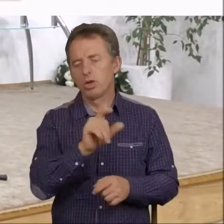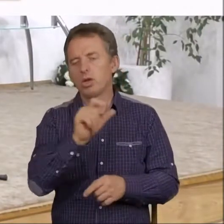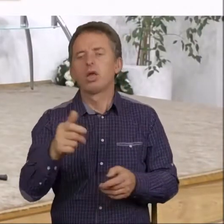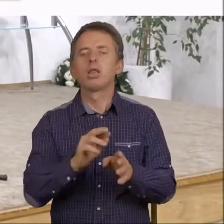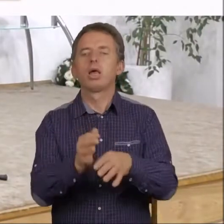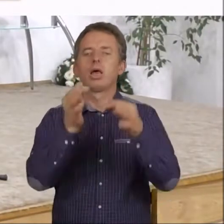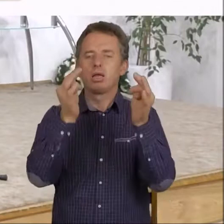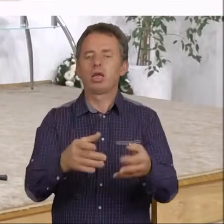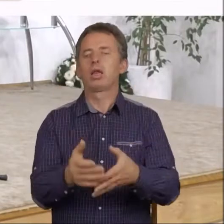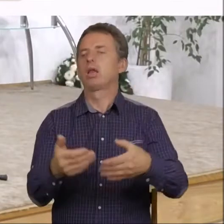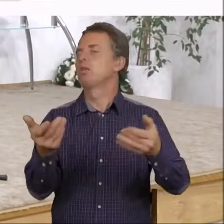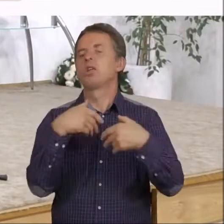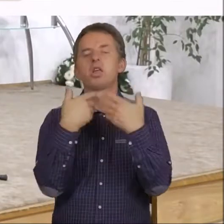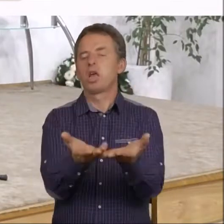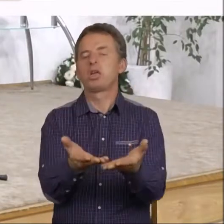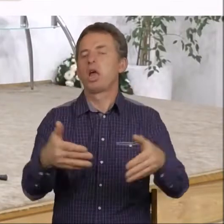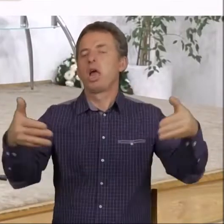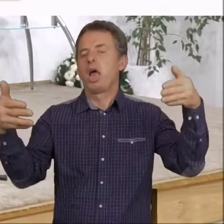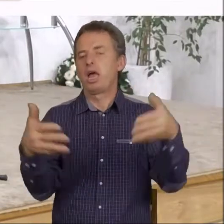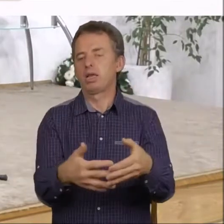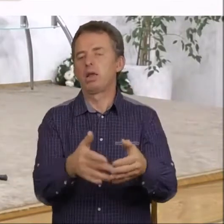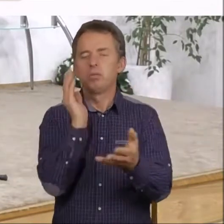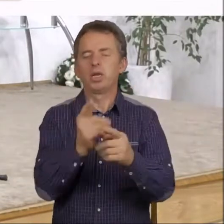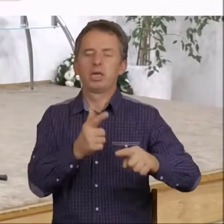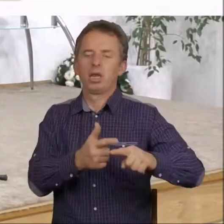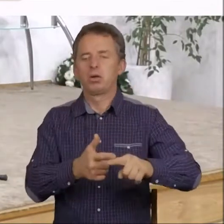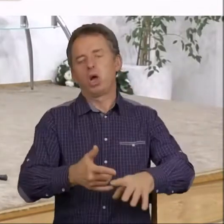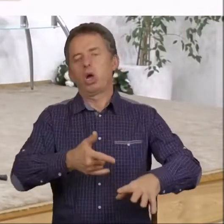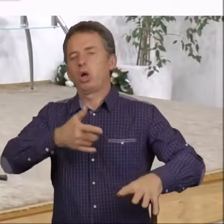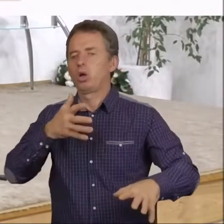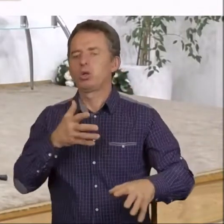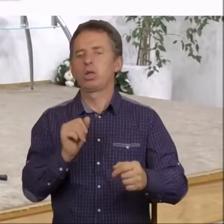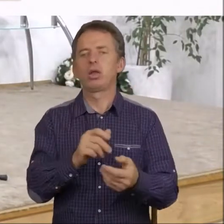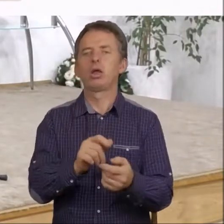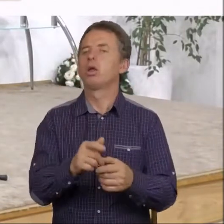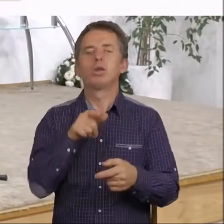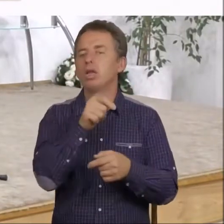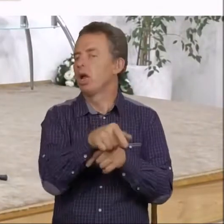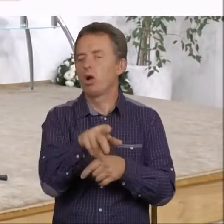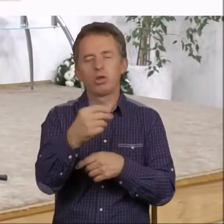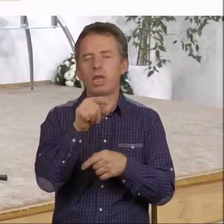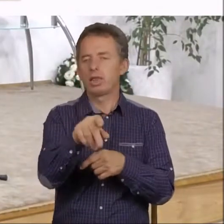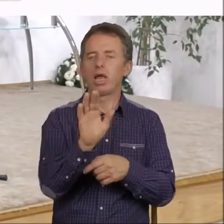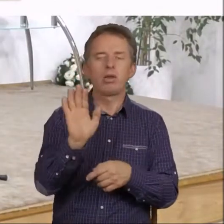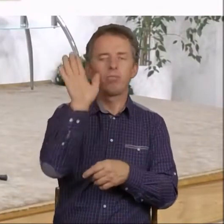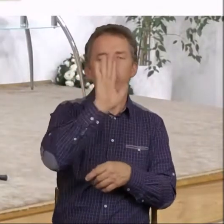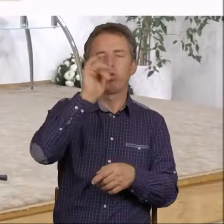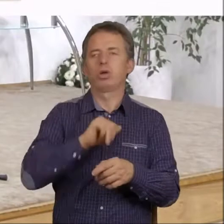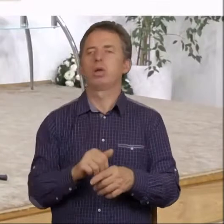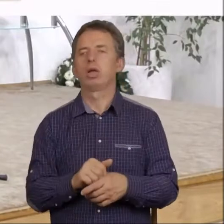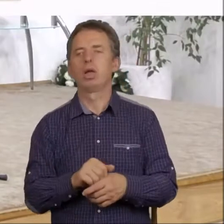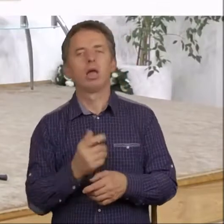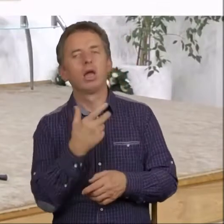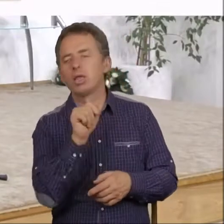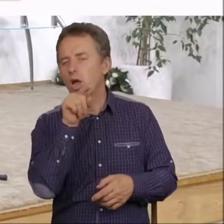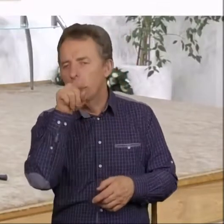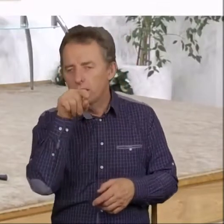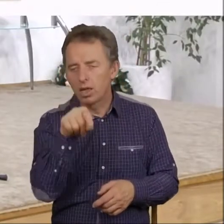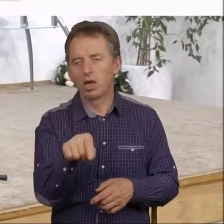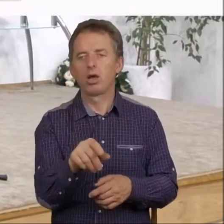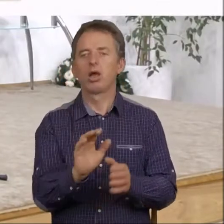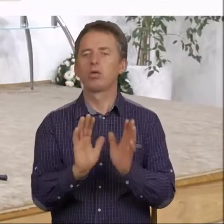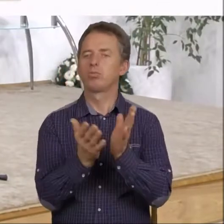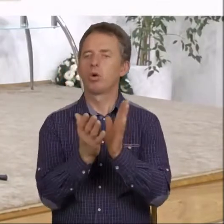nie zdaje egzaminu, teraz będzie odwet. To nie ten Bóg. To nie w ten